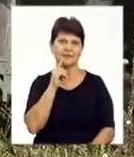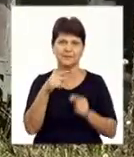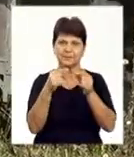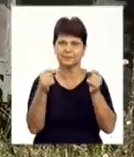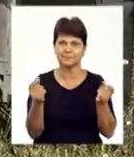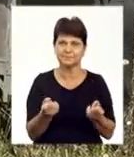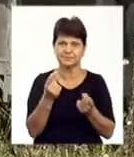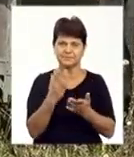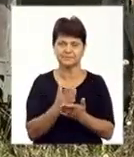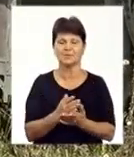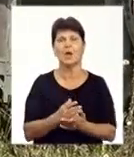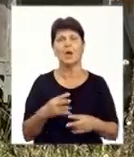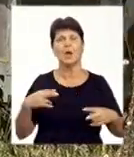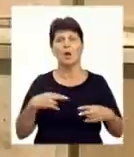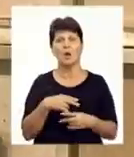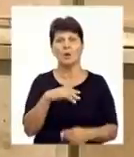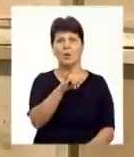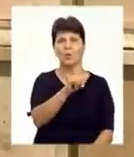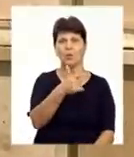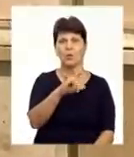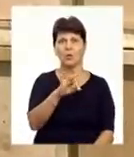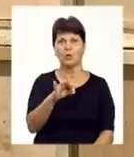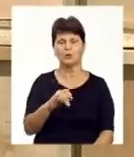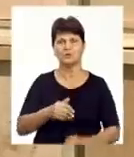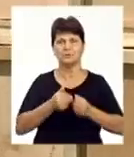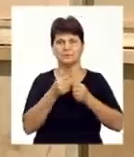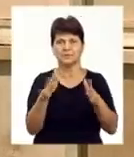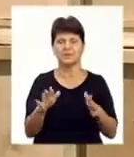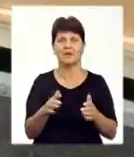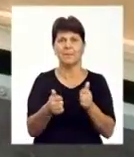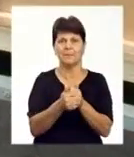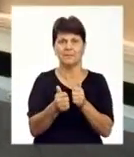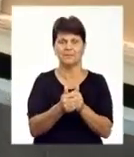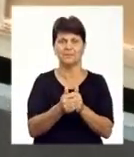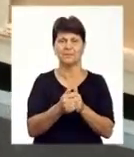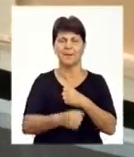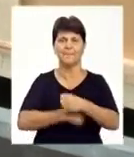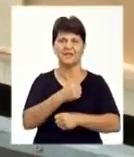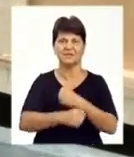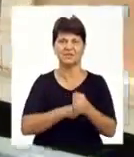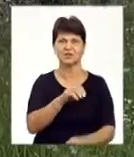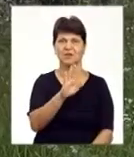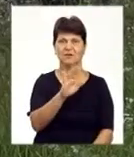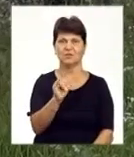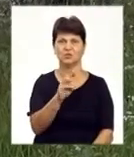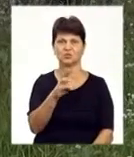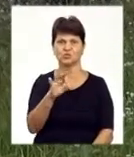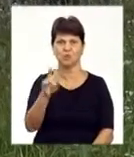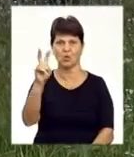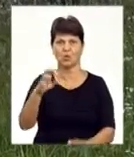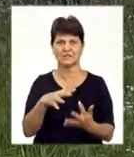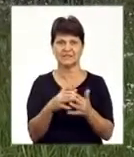Ще 130 угорських та звичайних фазанів випускають поблизу села Медвежевушко, птахам по 4 місяці. Навесні, за словами